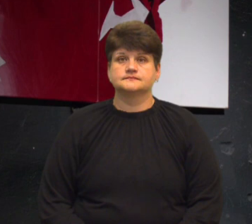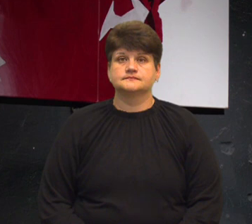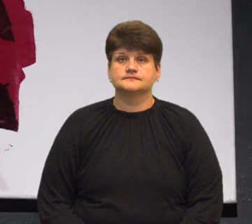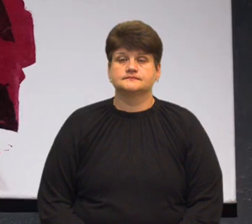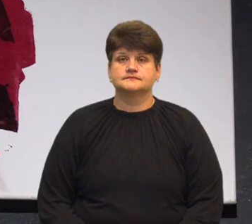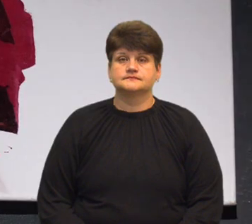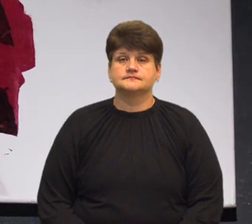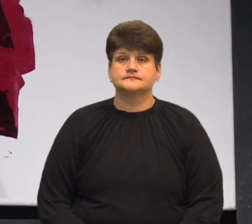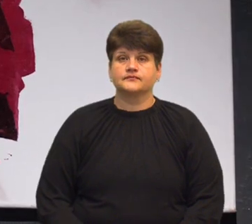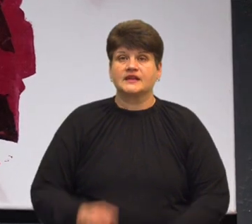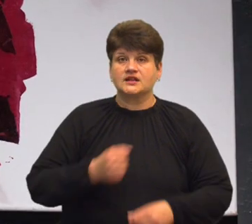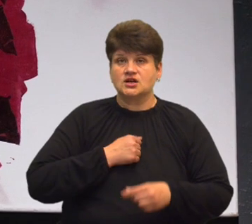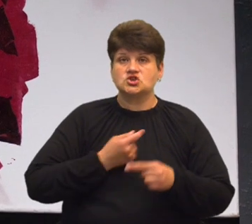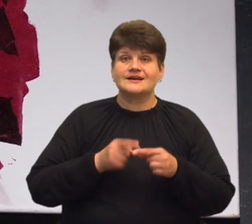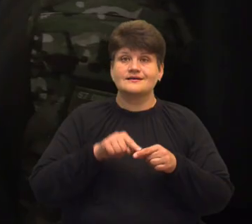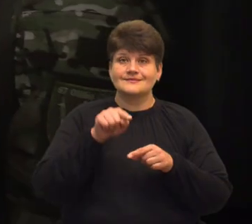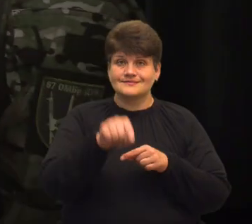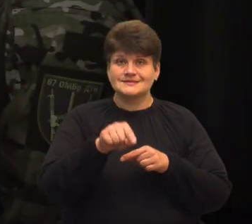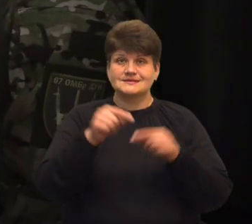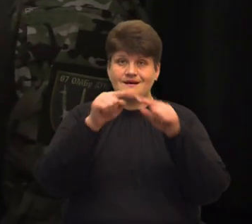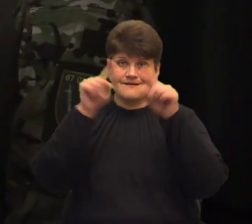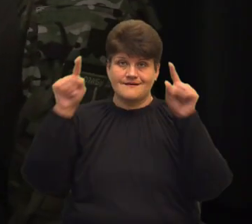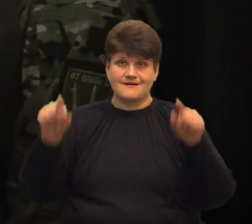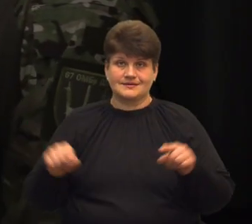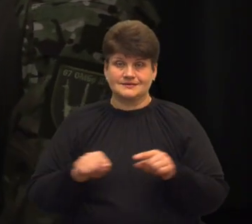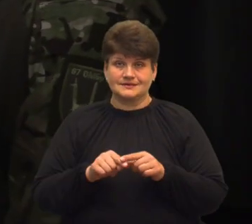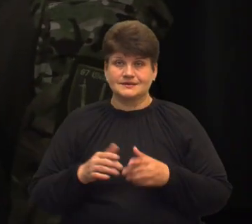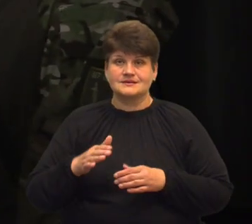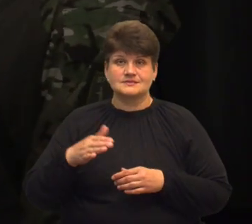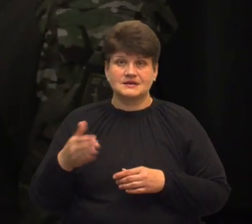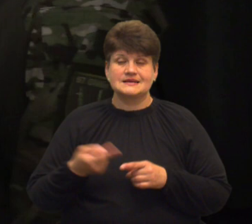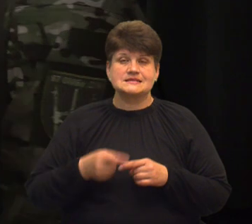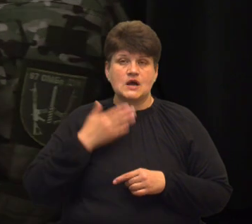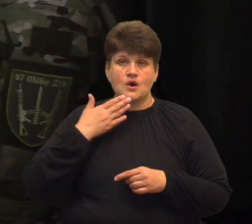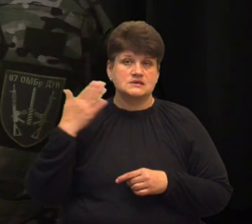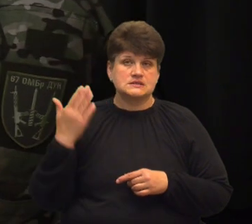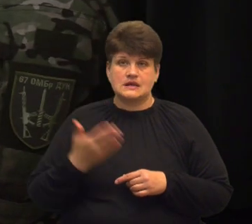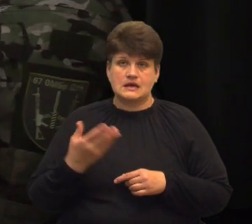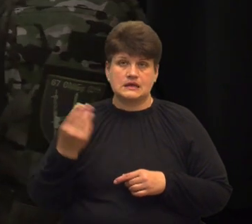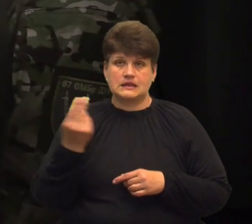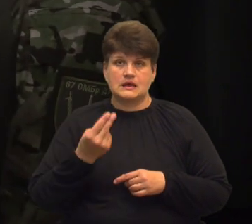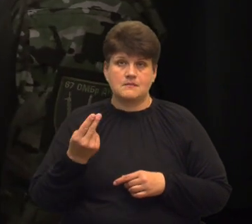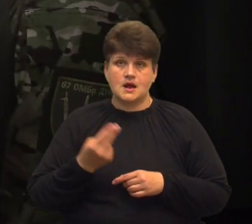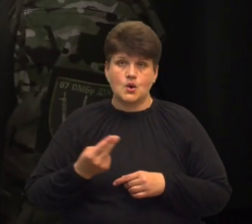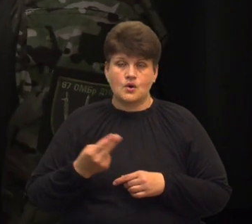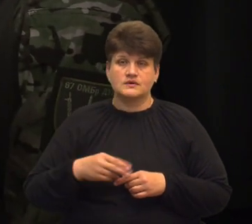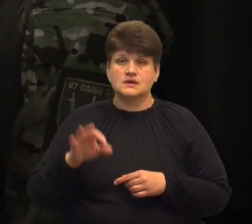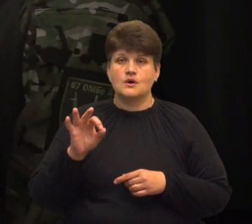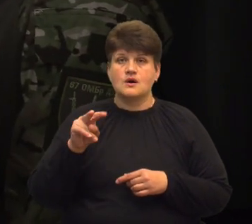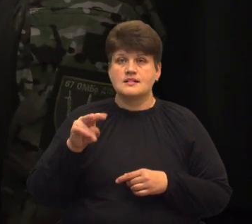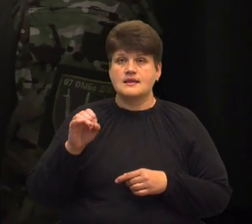На жаль, ця картина, крайня справа. Це остання, намальована Олегом. І